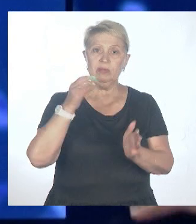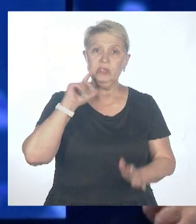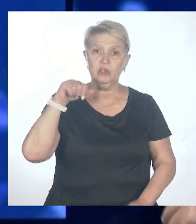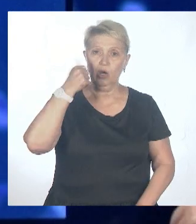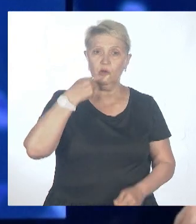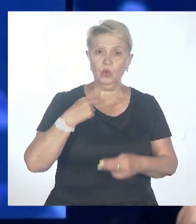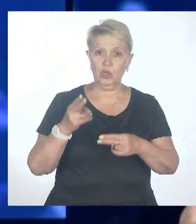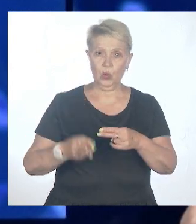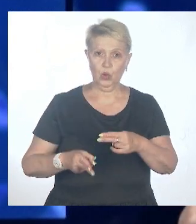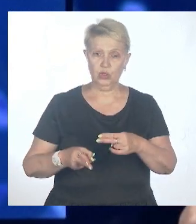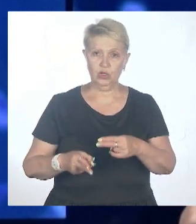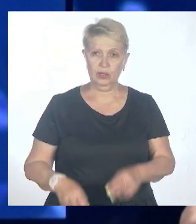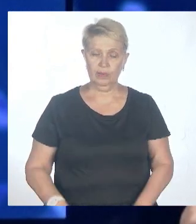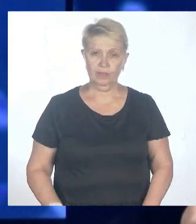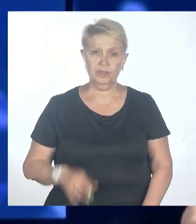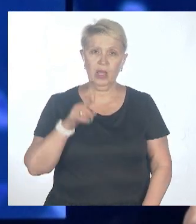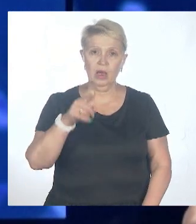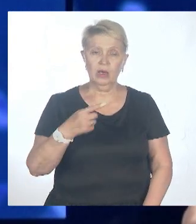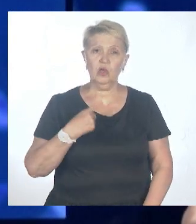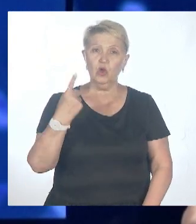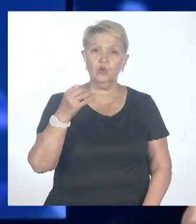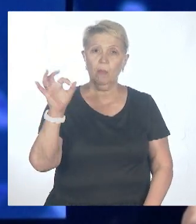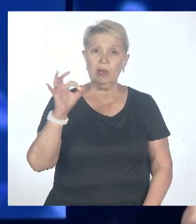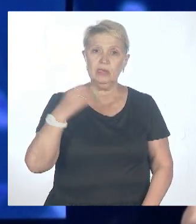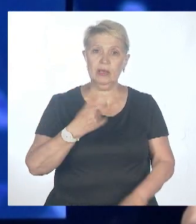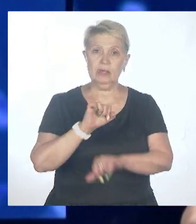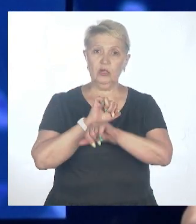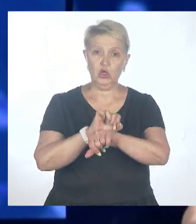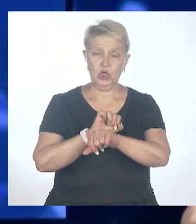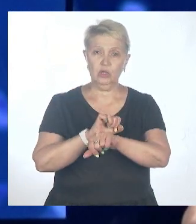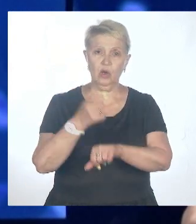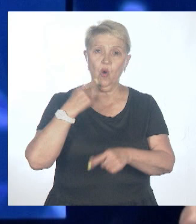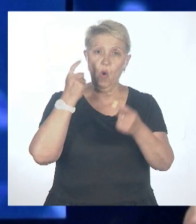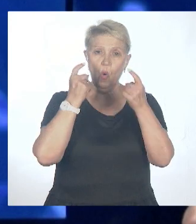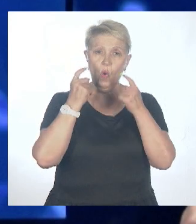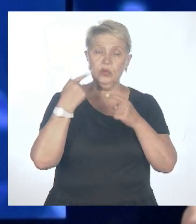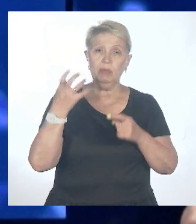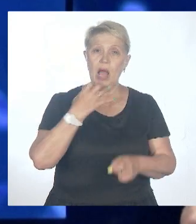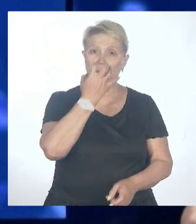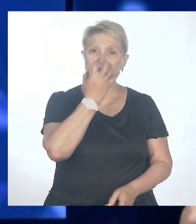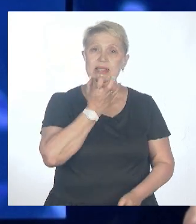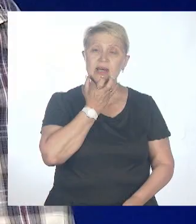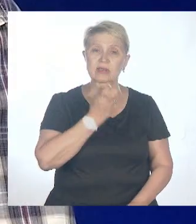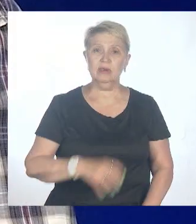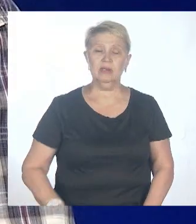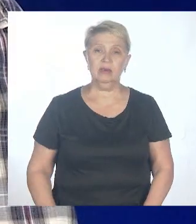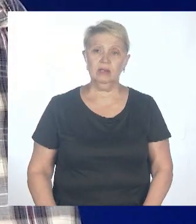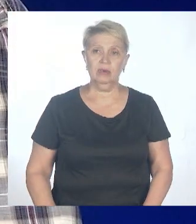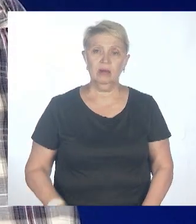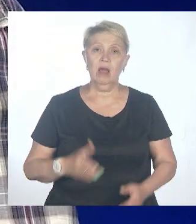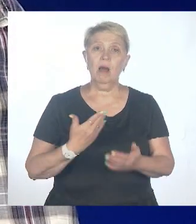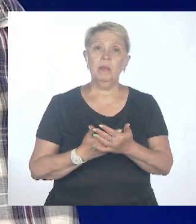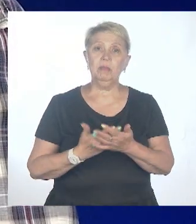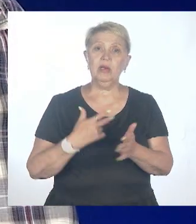закончили, да, плюс-минус. Она на 100% защищает от оспы обезьян. Нет, примерно на